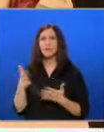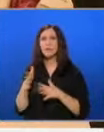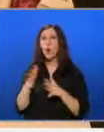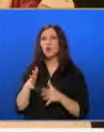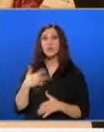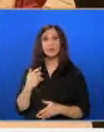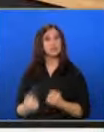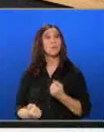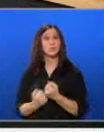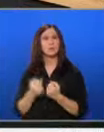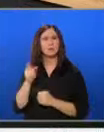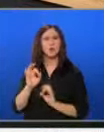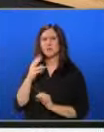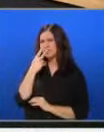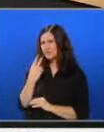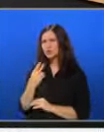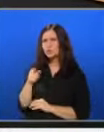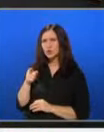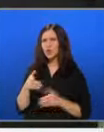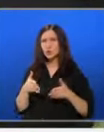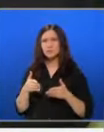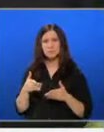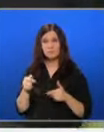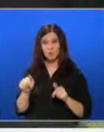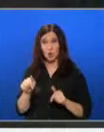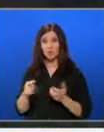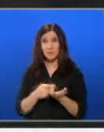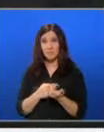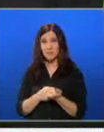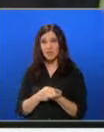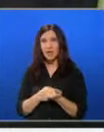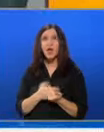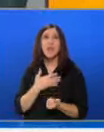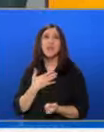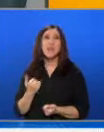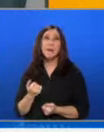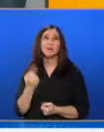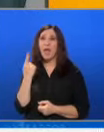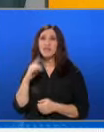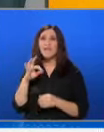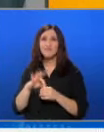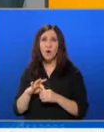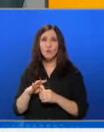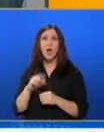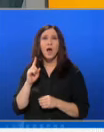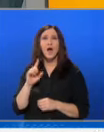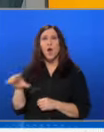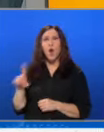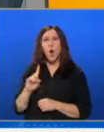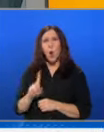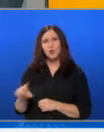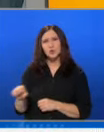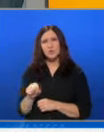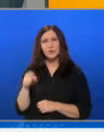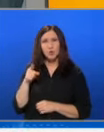хората искат да ги подкрепват. Тоест виждаме, че този път нямаме един вод, който се води от това да